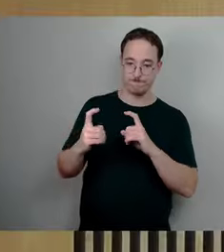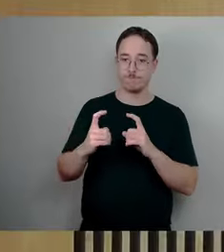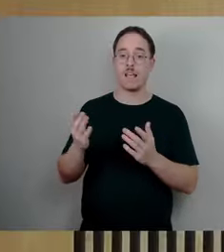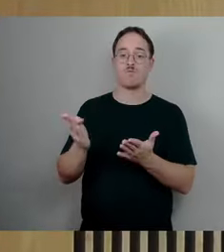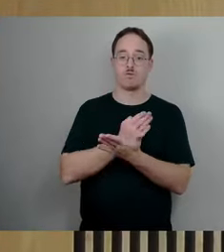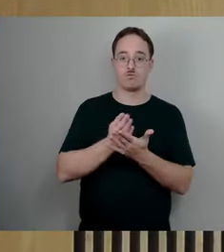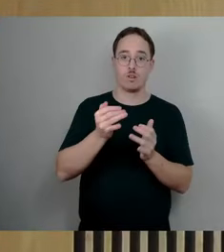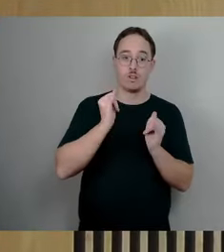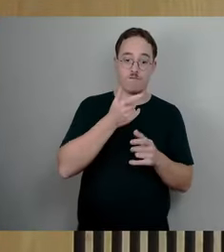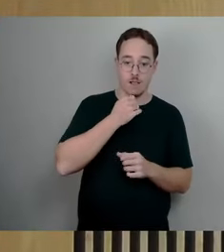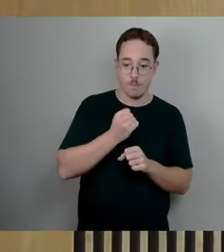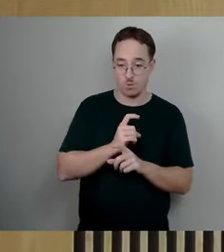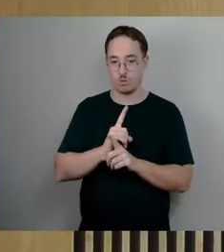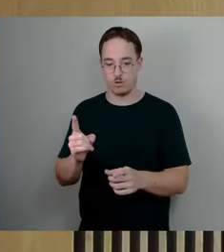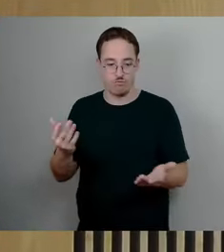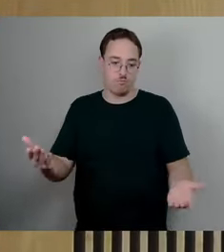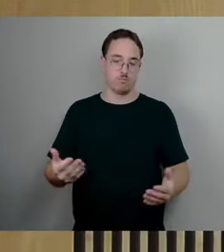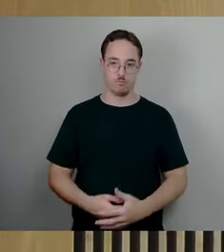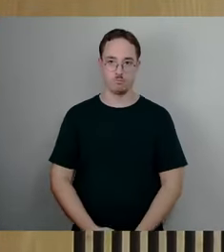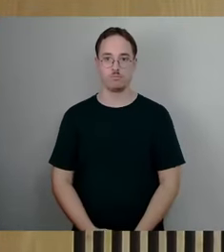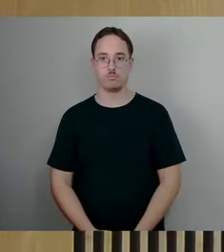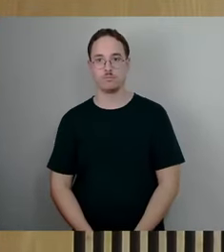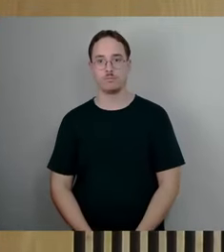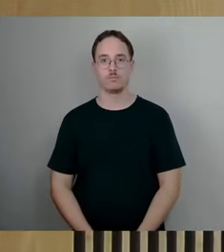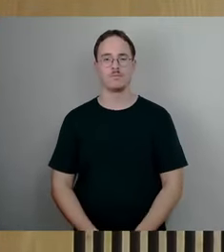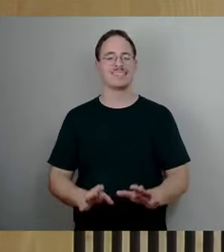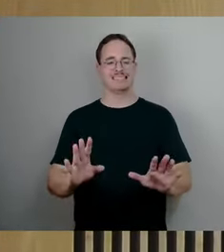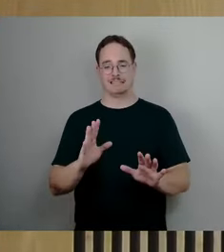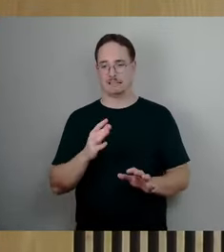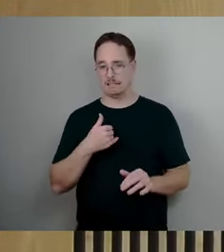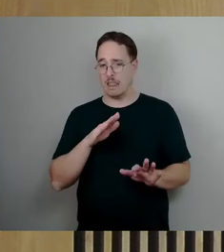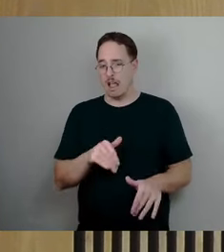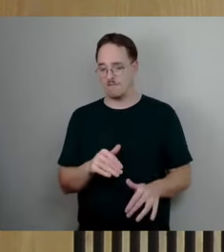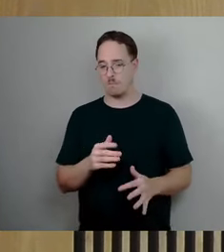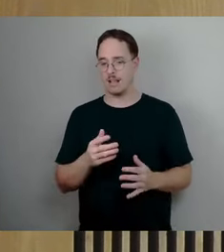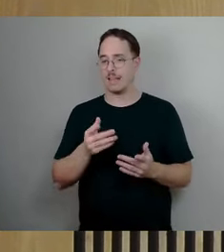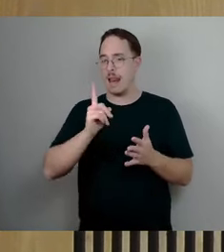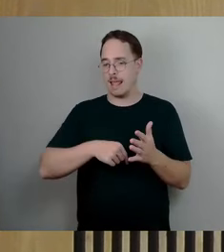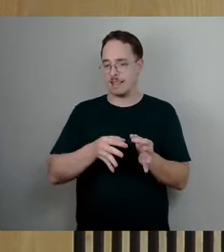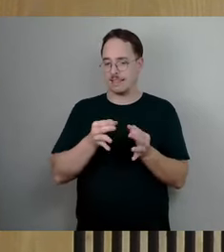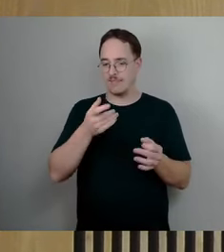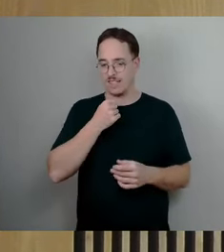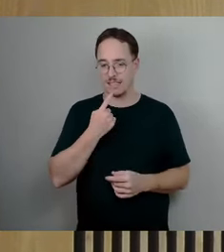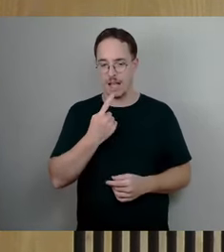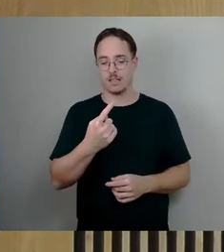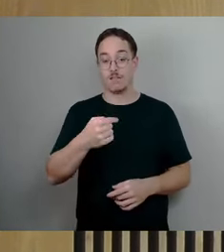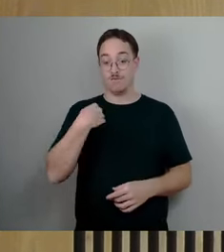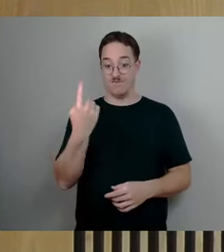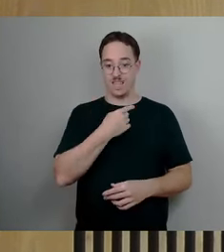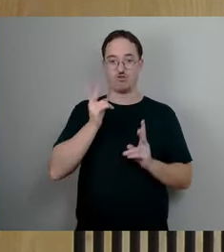Einer letzten Satz, wenn ich darf, wann können wir Stadträte den Förderantrag sehen?